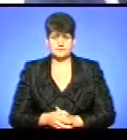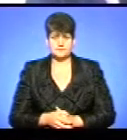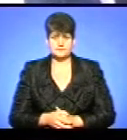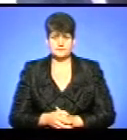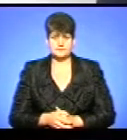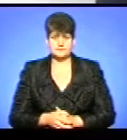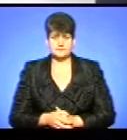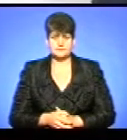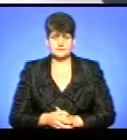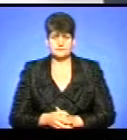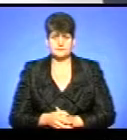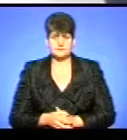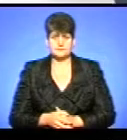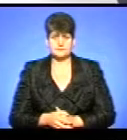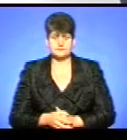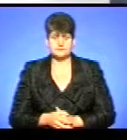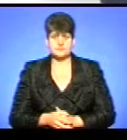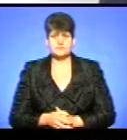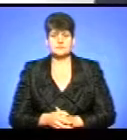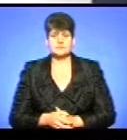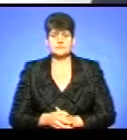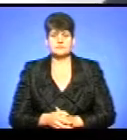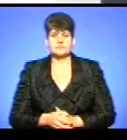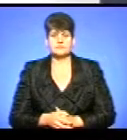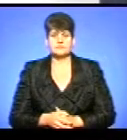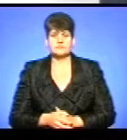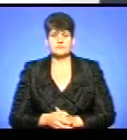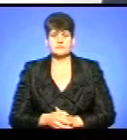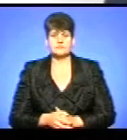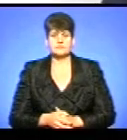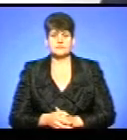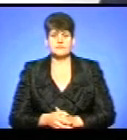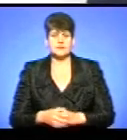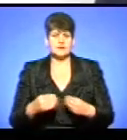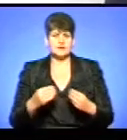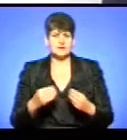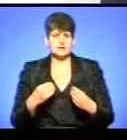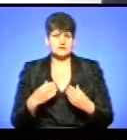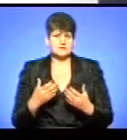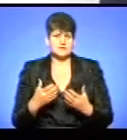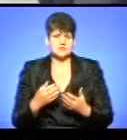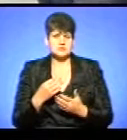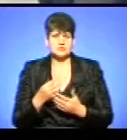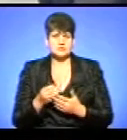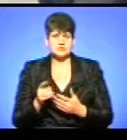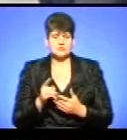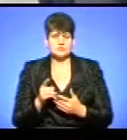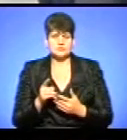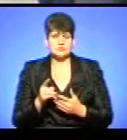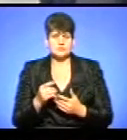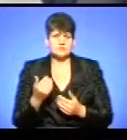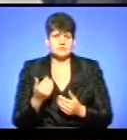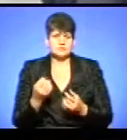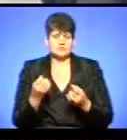а водій приводить все. Дайте нам поділити кожному, ми віддамо заправникам і скажемо про судьбу нас. Ми просто не